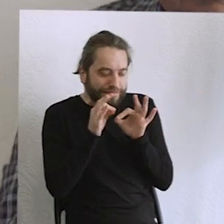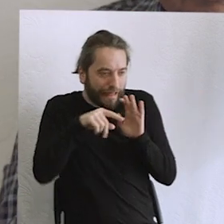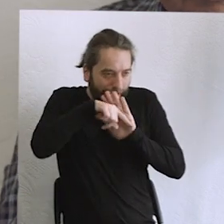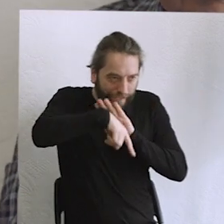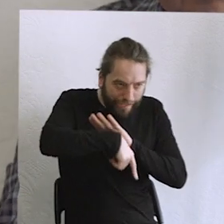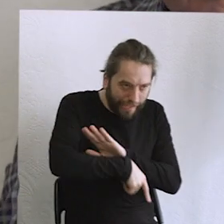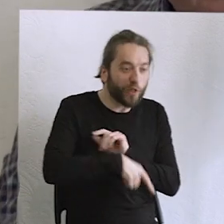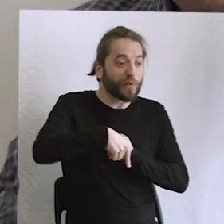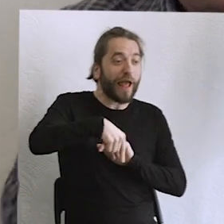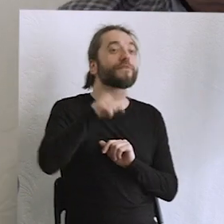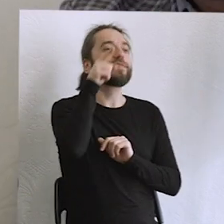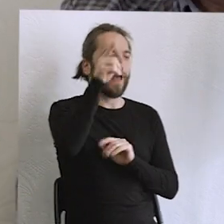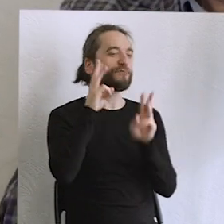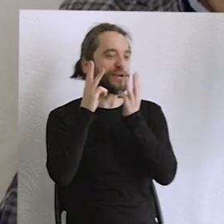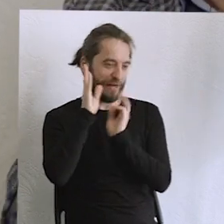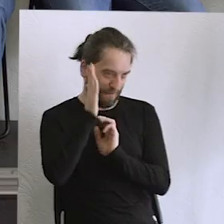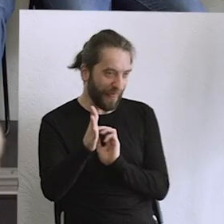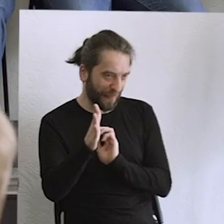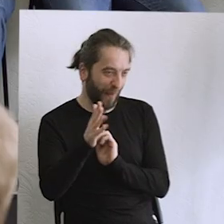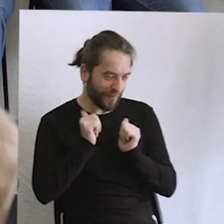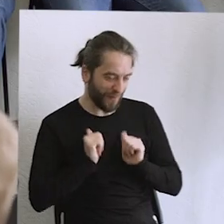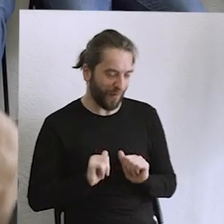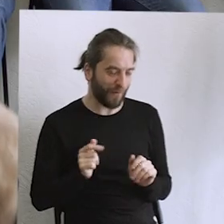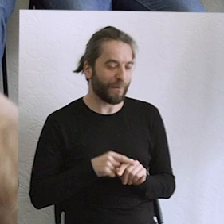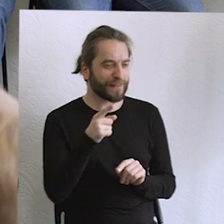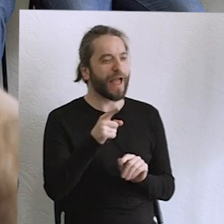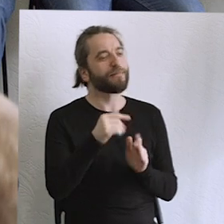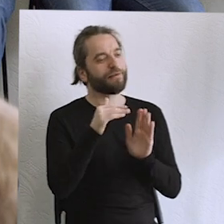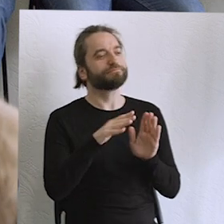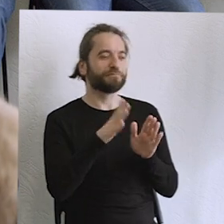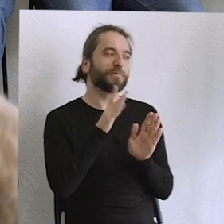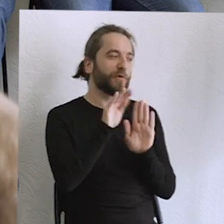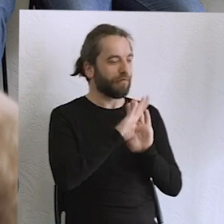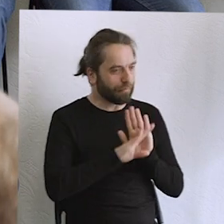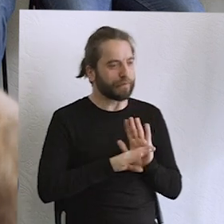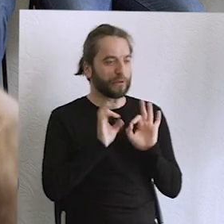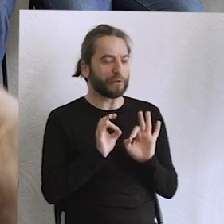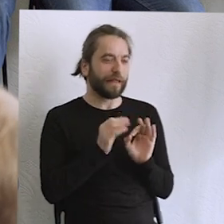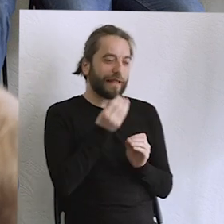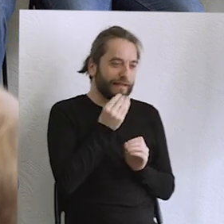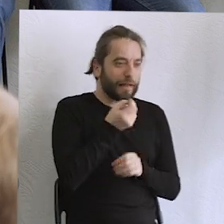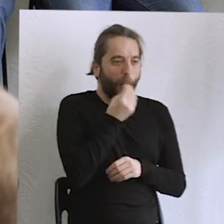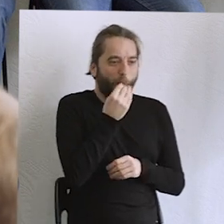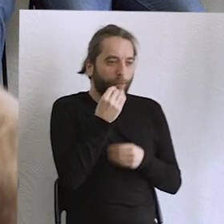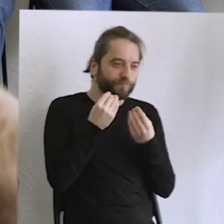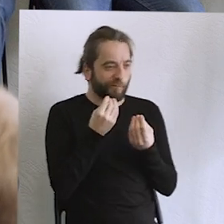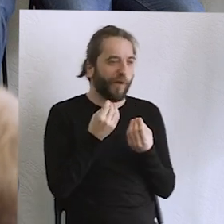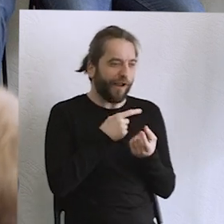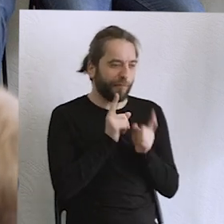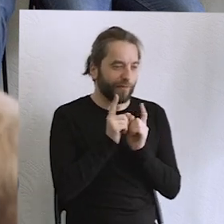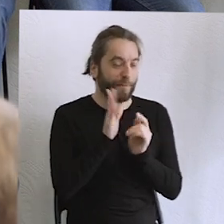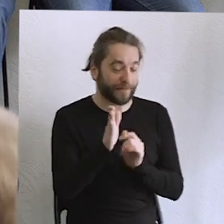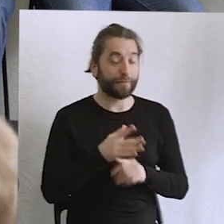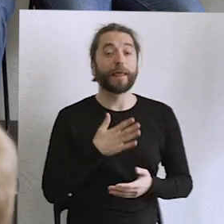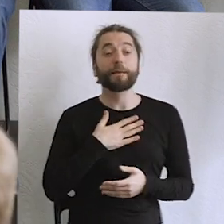to za chwilkę, tam przygotowaliśmy warunki, żeby było miło rozmawiać, chociaż z pełnymi ustami trudno, ale jakoś sobie damy radę. Mamy